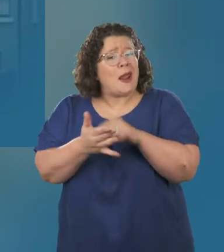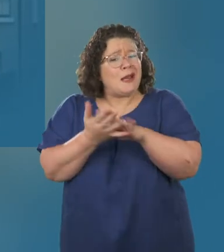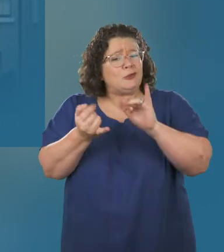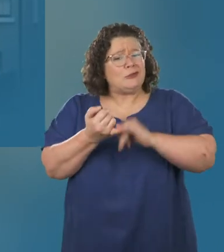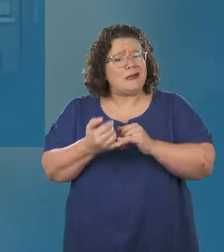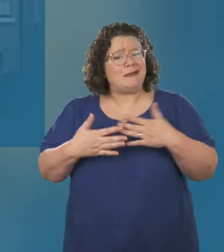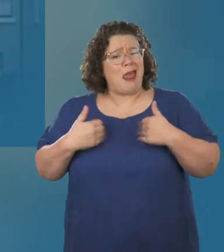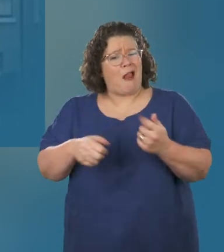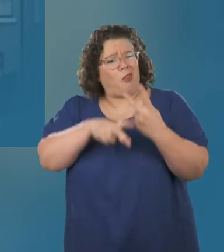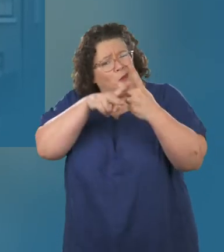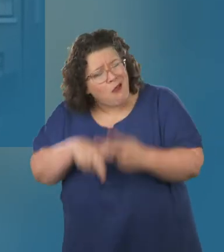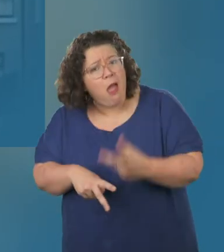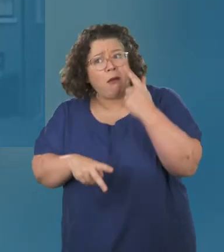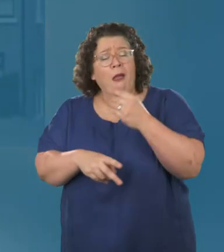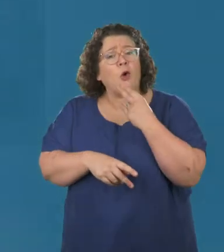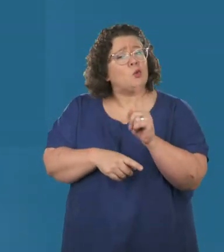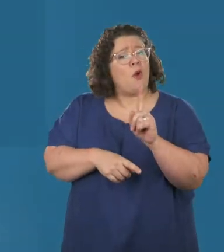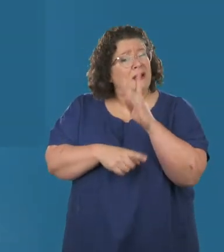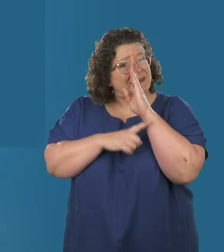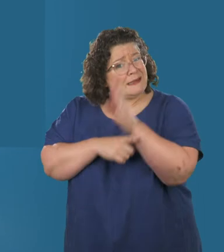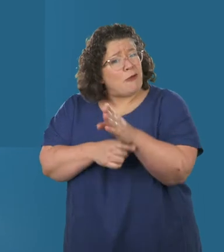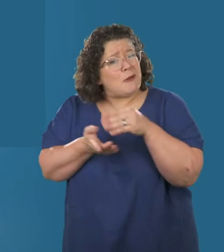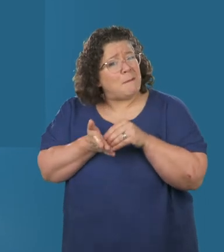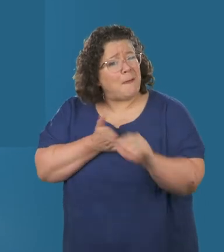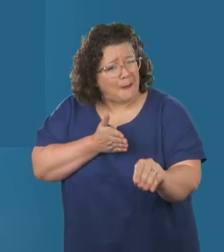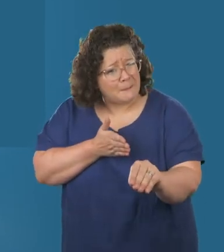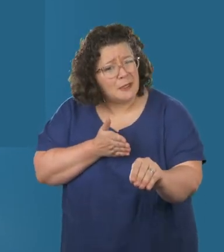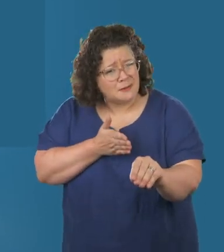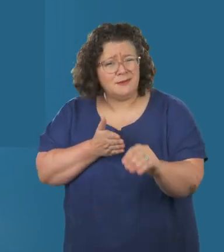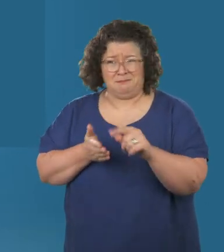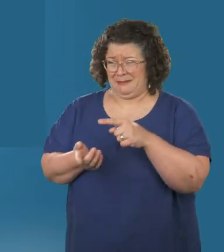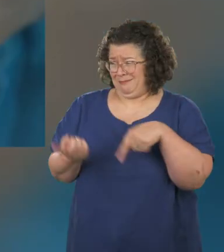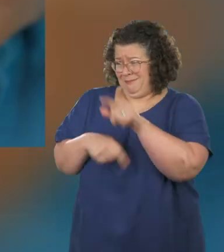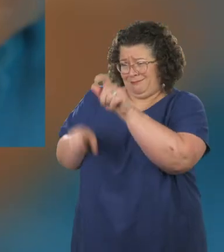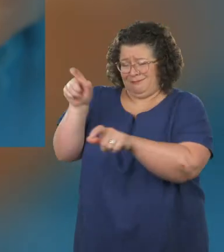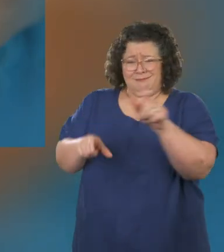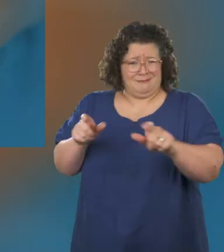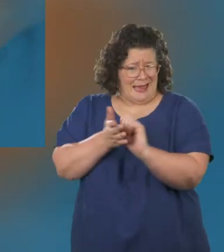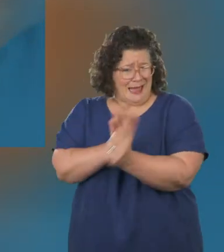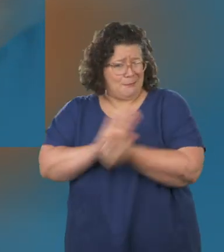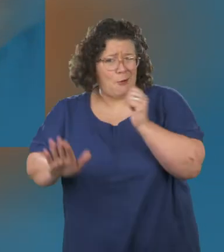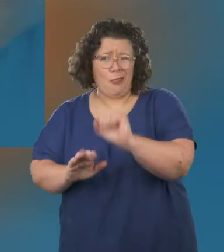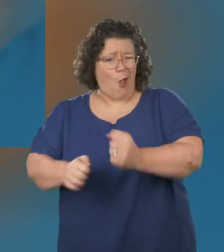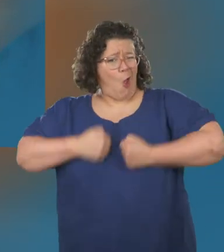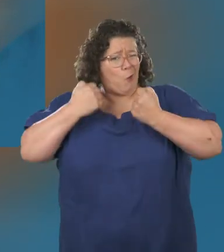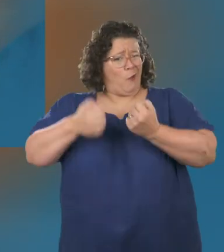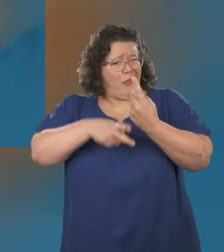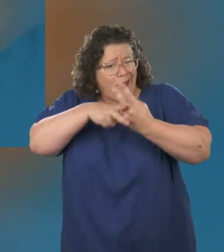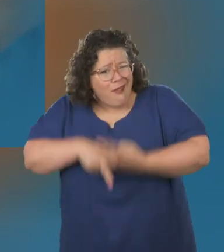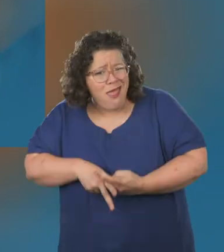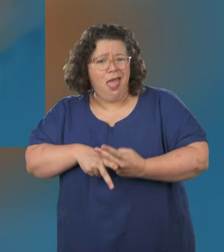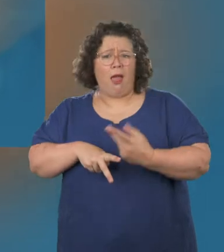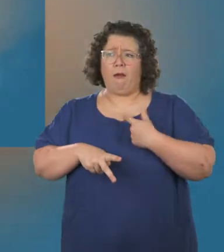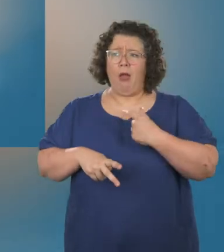taliadau uniongyrchol. Mae pobl yn arbenigwyr ar eu gofal a'i hunan. Bydd gallu dewis sut mae eu